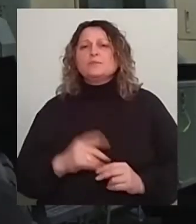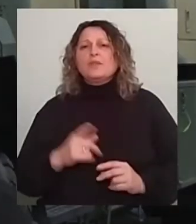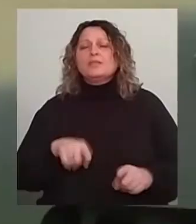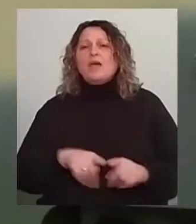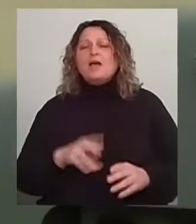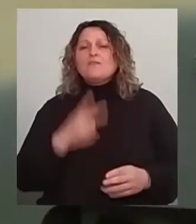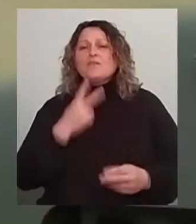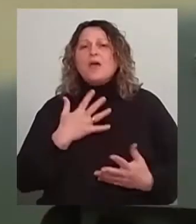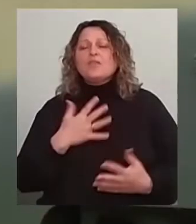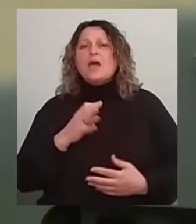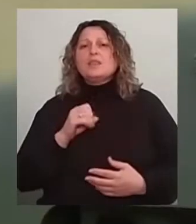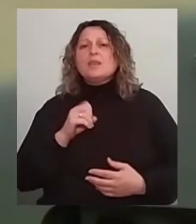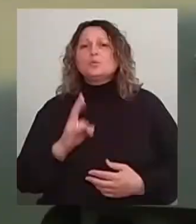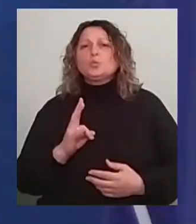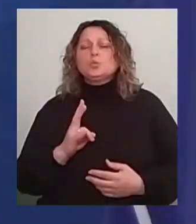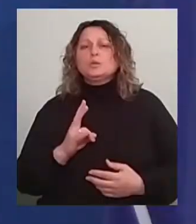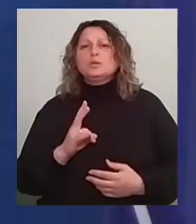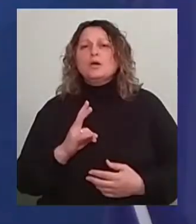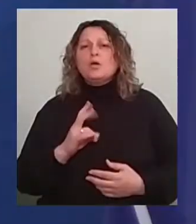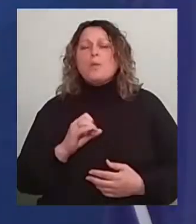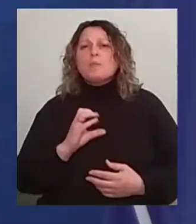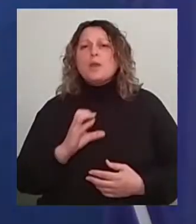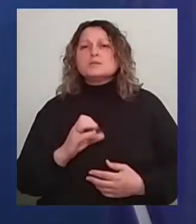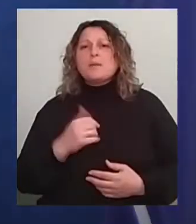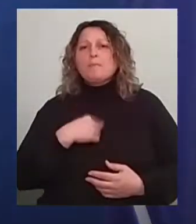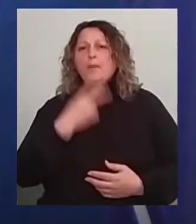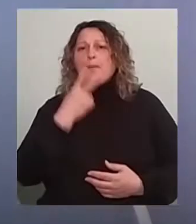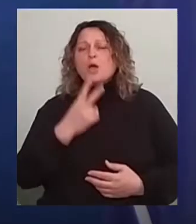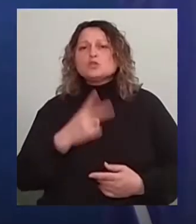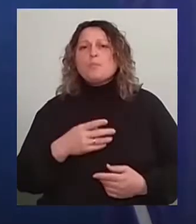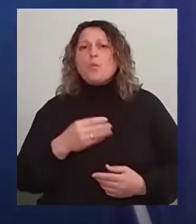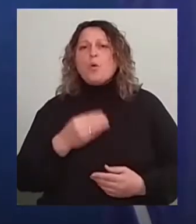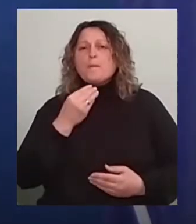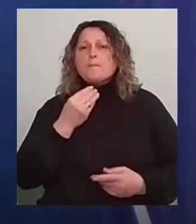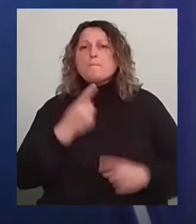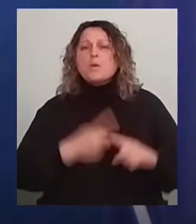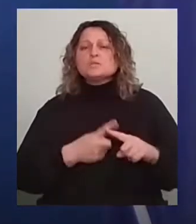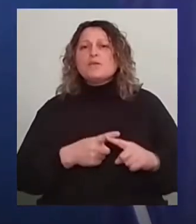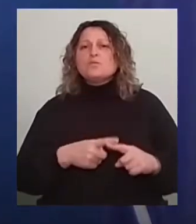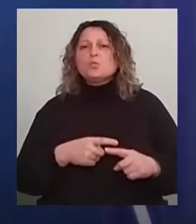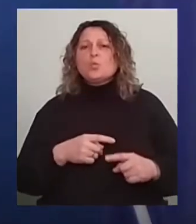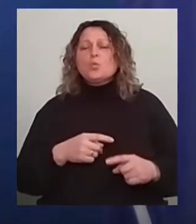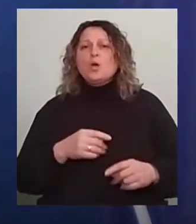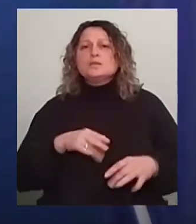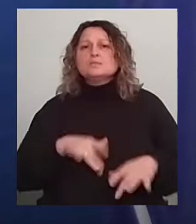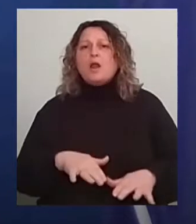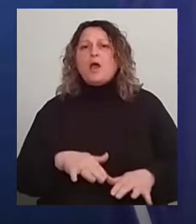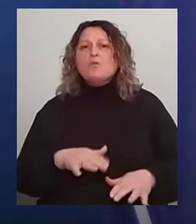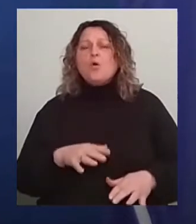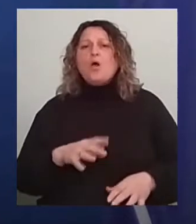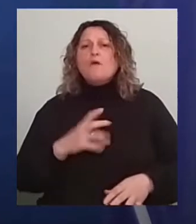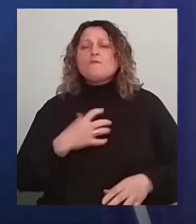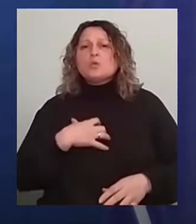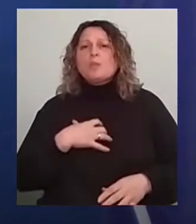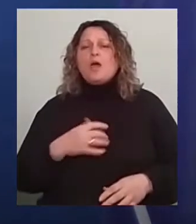Наразі він знаходиться на етапі державних випробувань. Ми бачимо позитивну динаміку. Сьогодні, на жаль, особливо в умовах війни, на